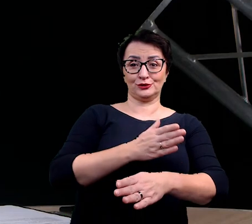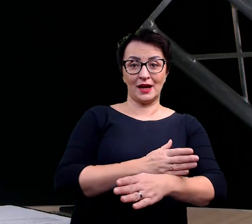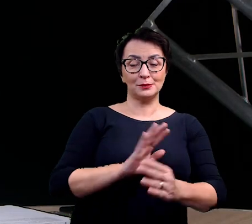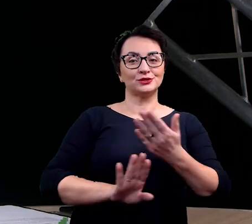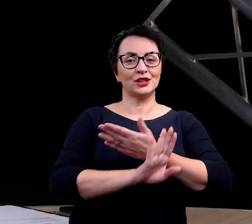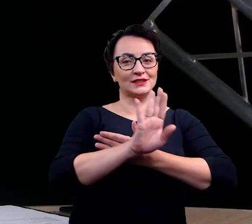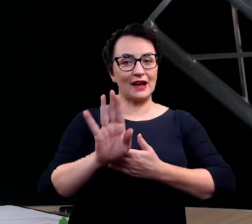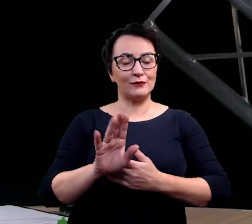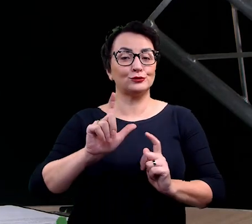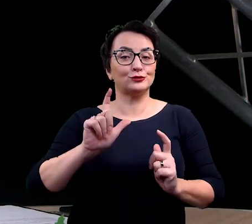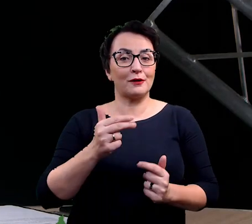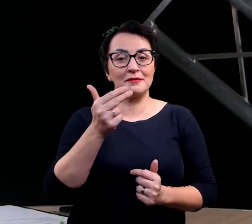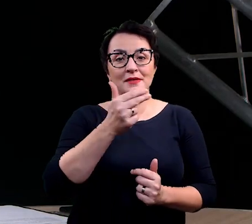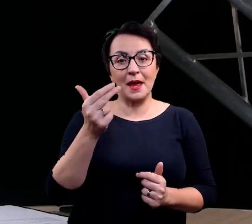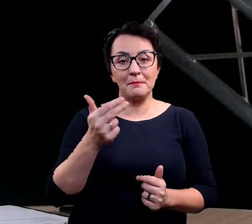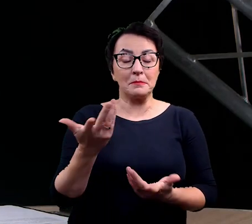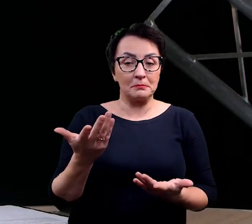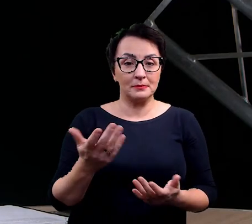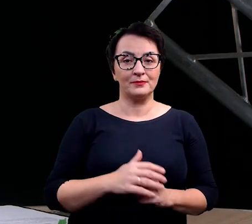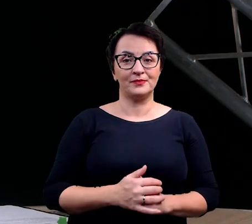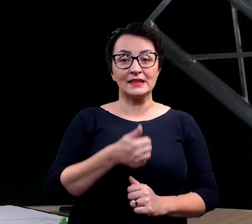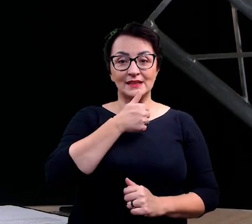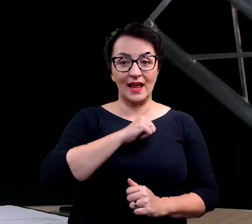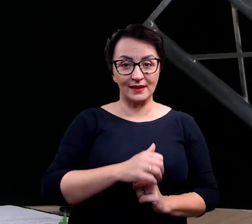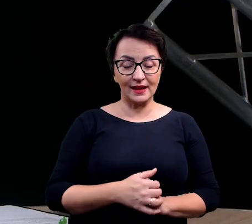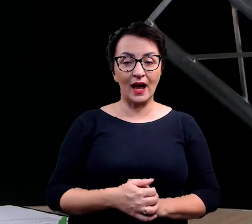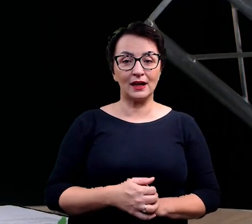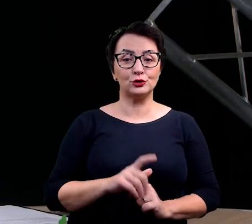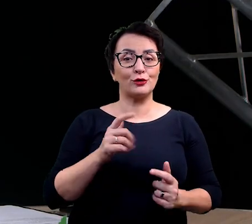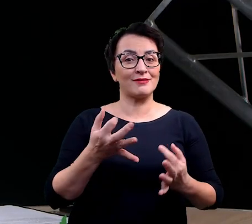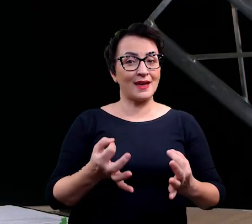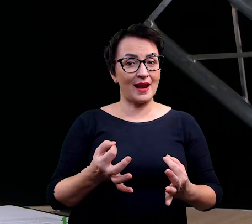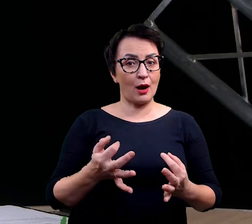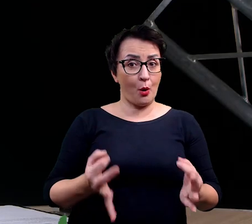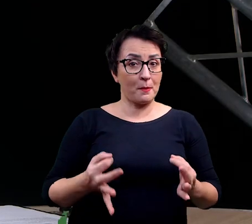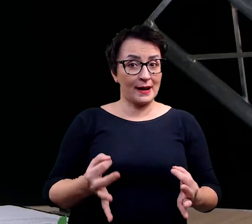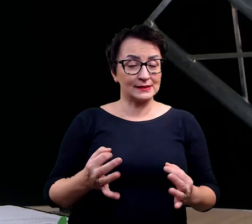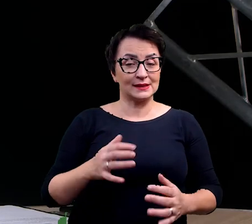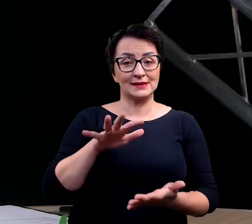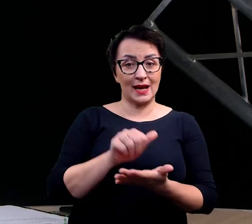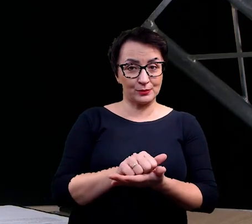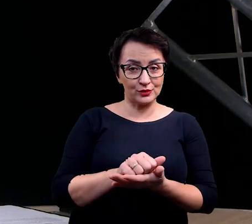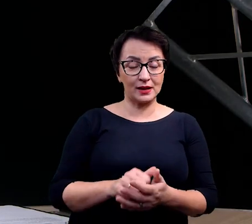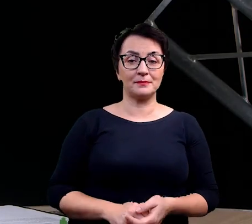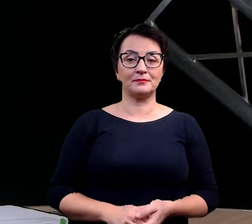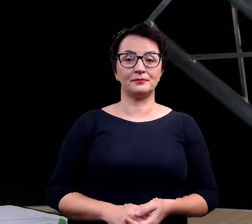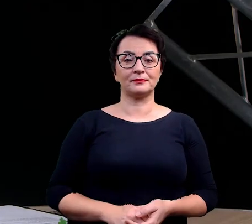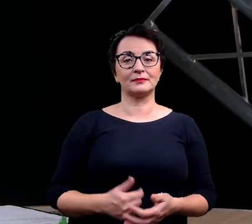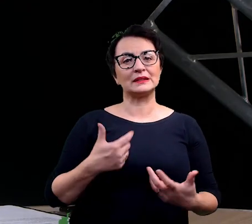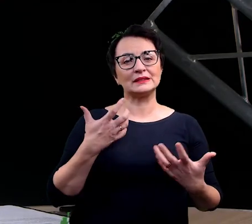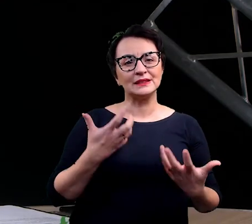przedstawi nam coś zagadnienia dotyczące Islandii, tym czym się w tej chwili obecnie zajmuje, no to